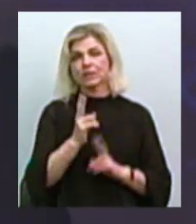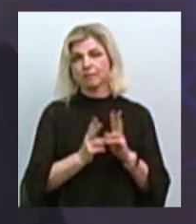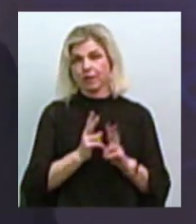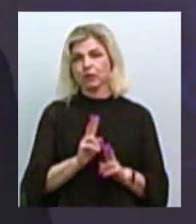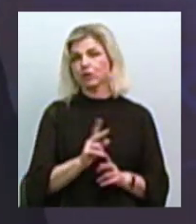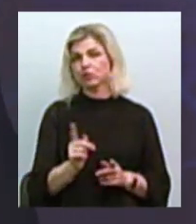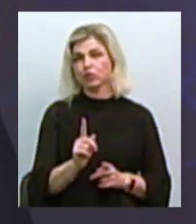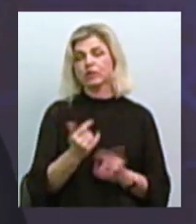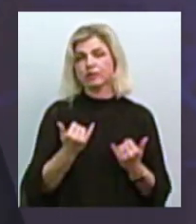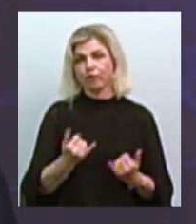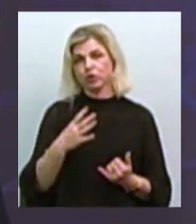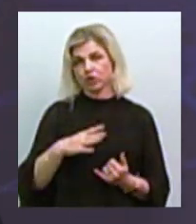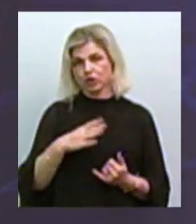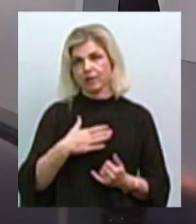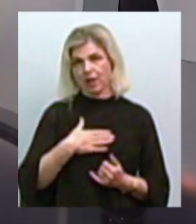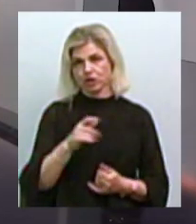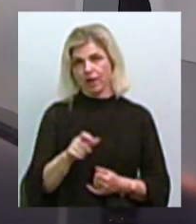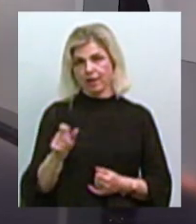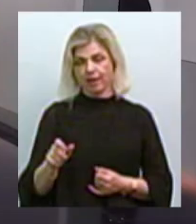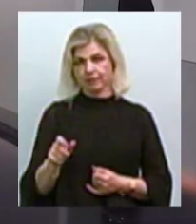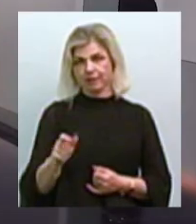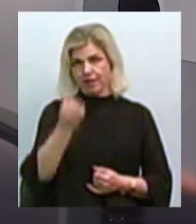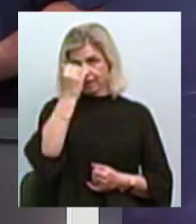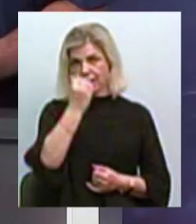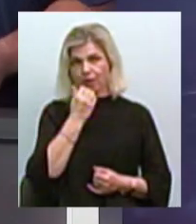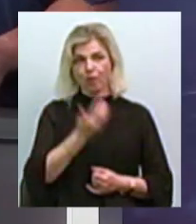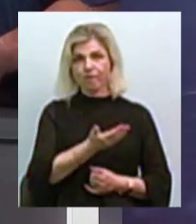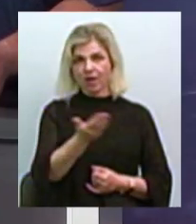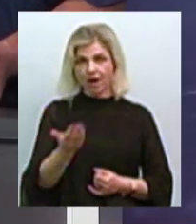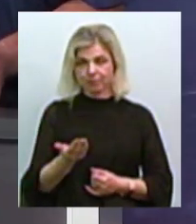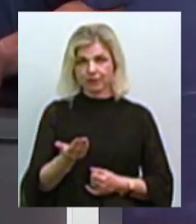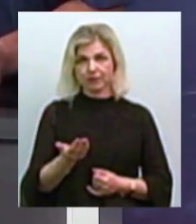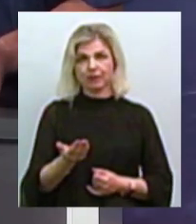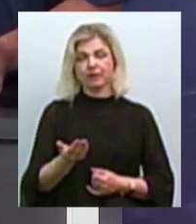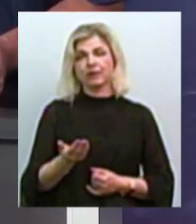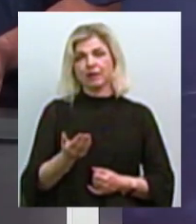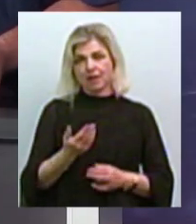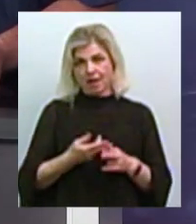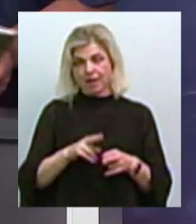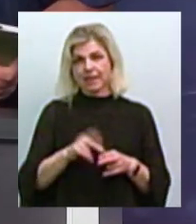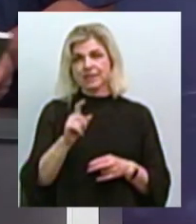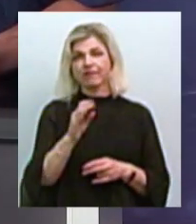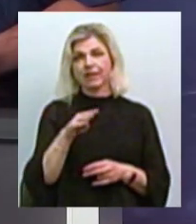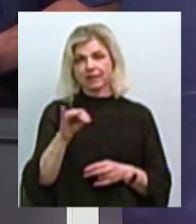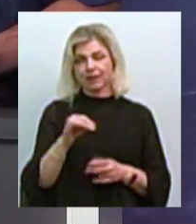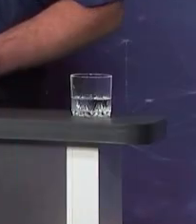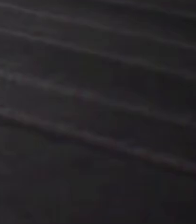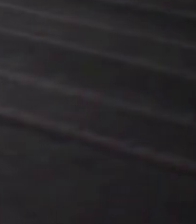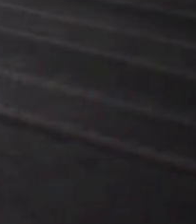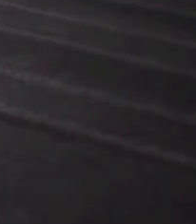сьогодні очікує саме наш клієнт. Дякую вам, дякую колеги, дякую всім, хто був з нами. Це були звіти на живо. Побачимось.